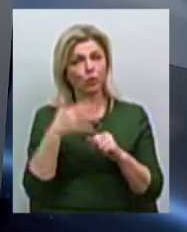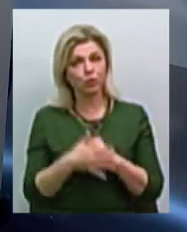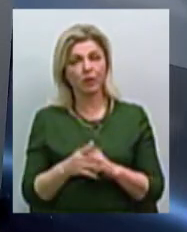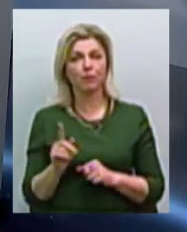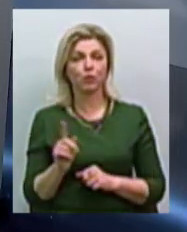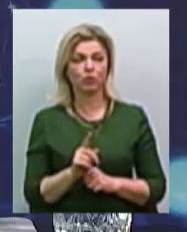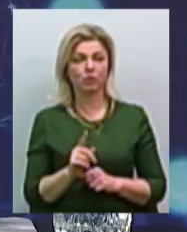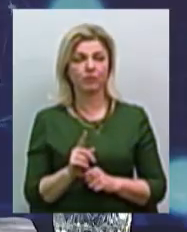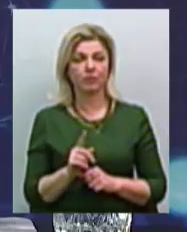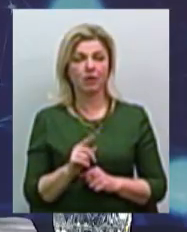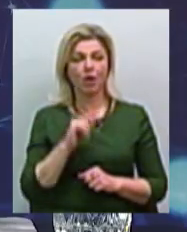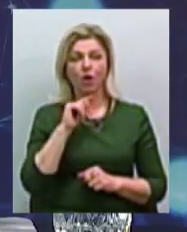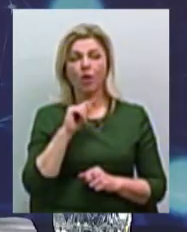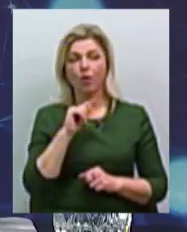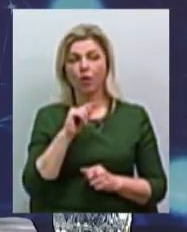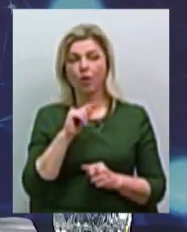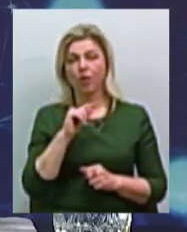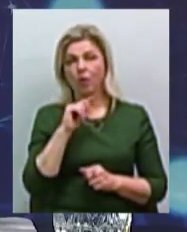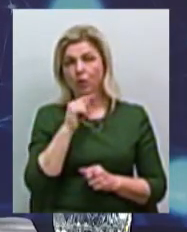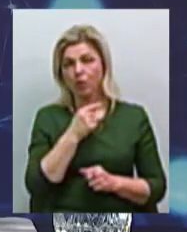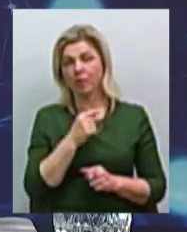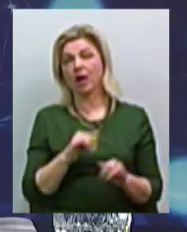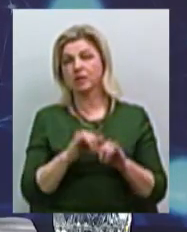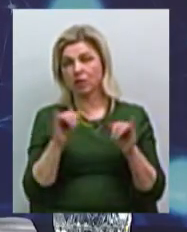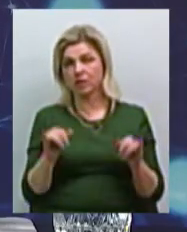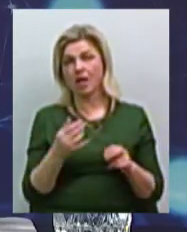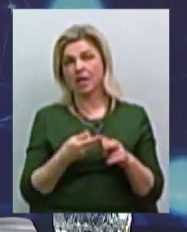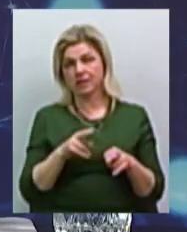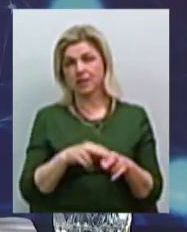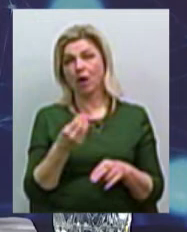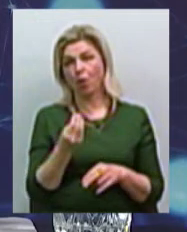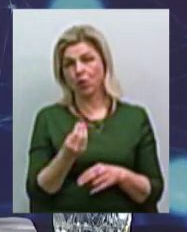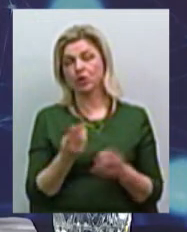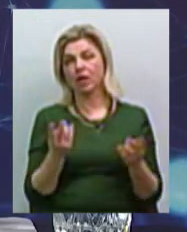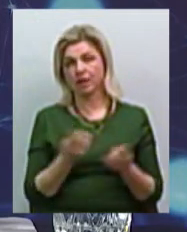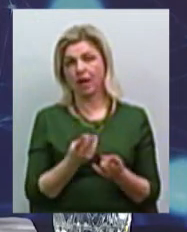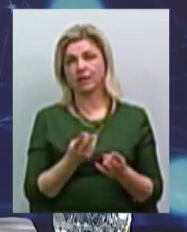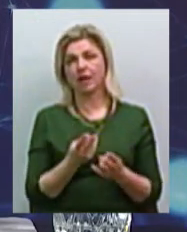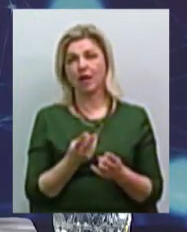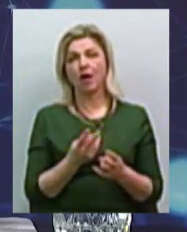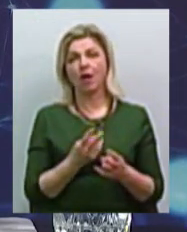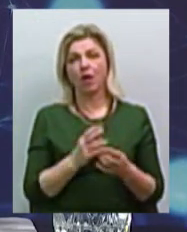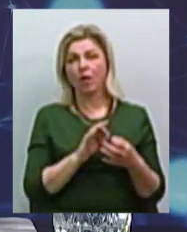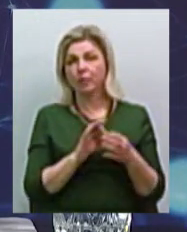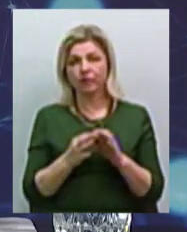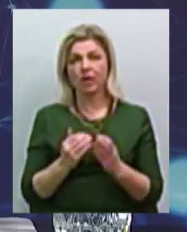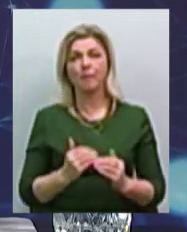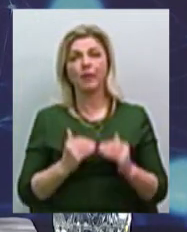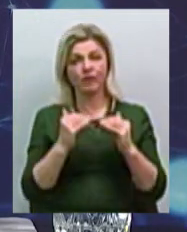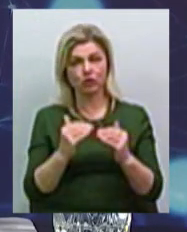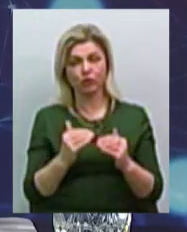економіка ростий, звичайно, ці кошти потрібно більш, скажімо так, обґрунтовано підвищувати.